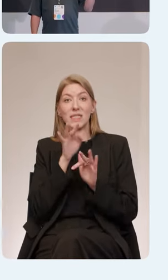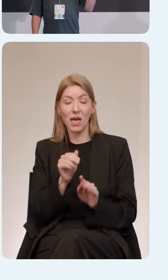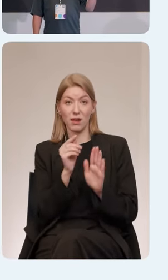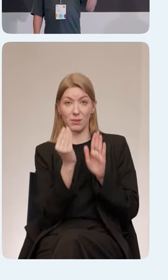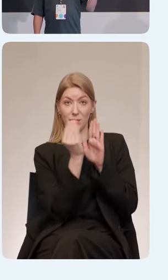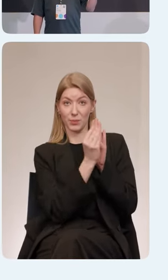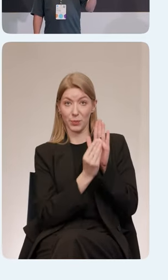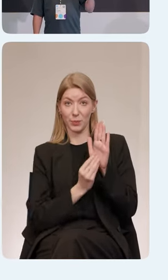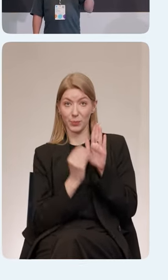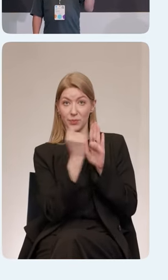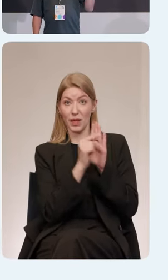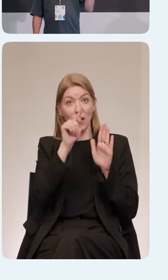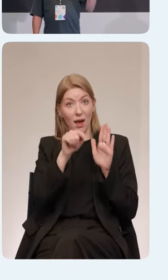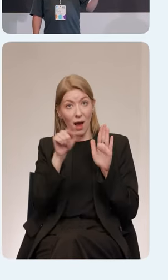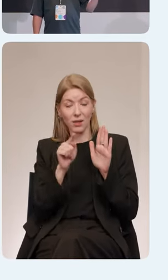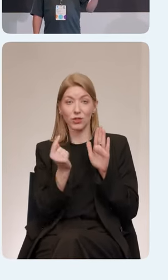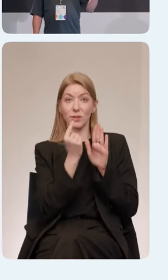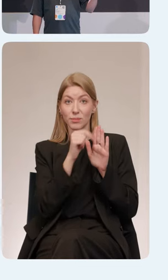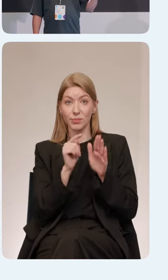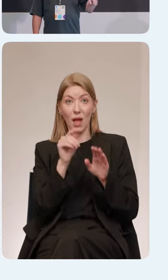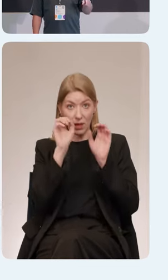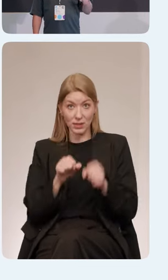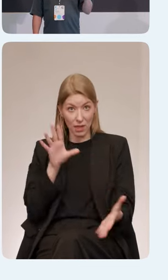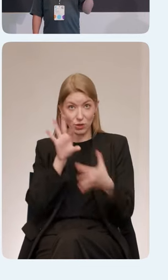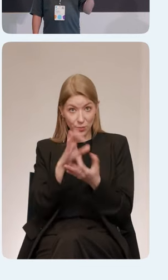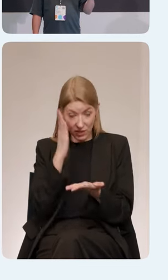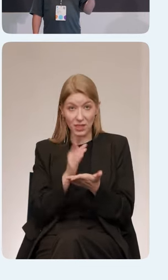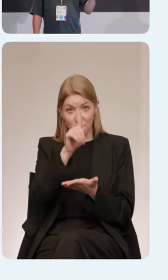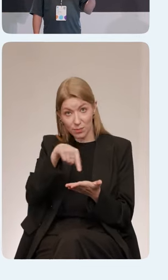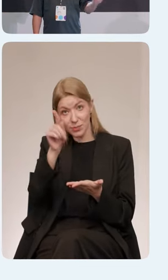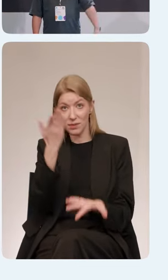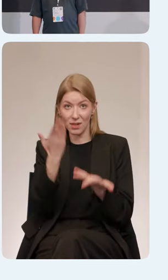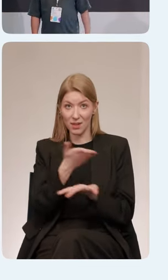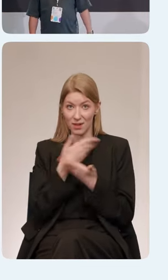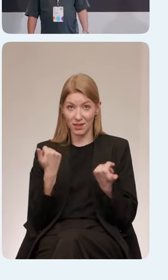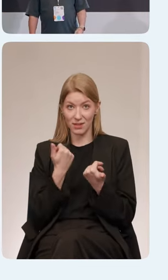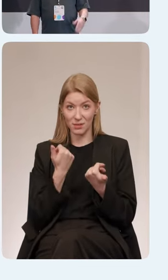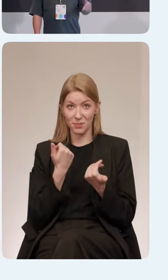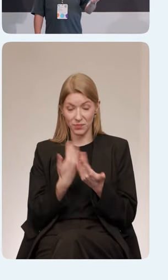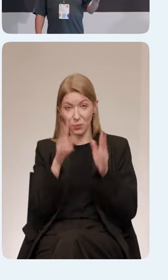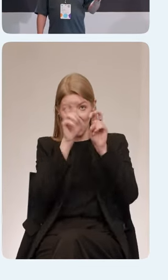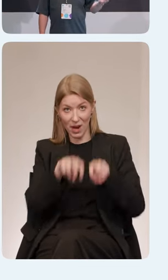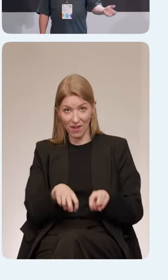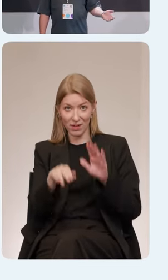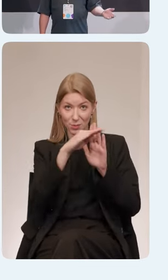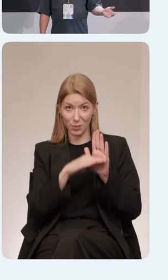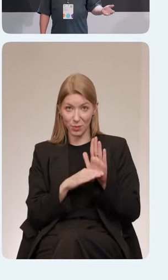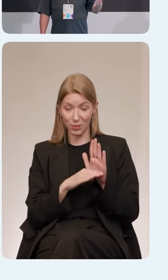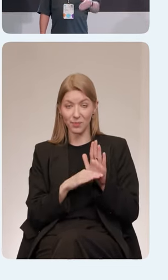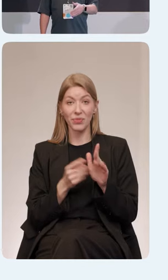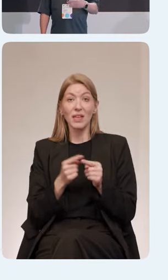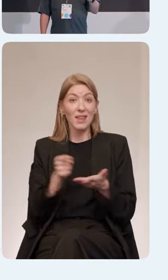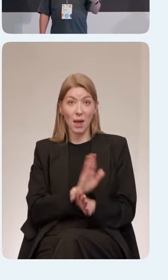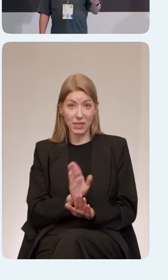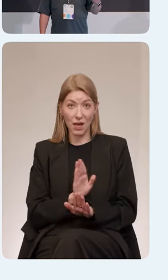типа «Доступность учтена, экраны для скринридера размечены». И она необязательная,